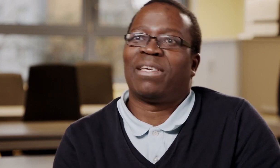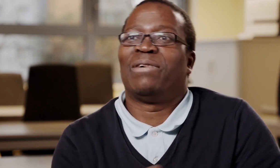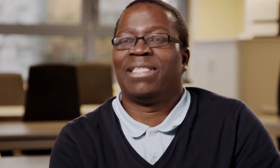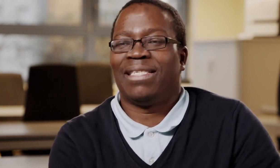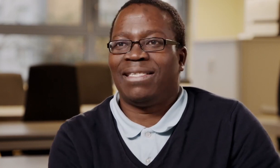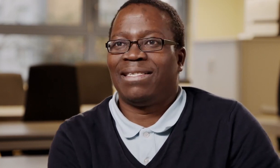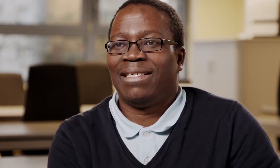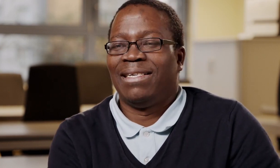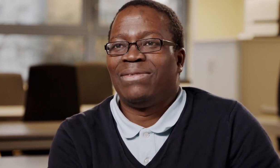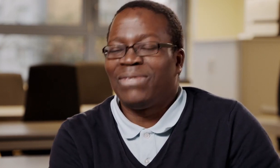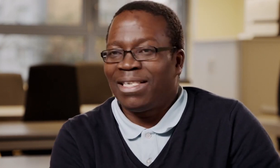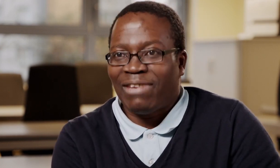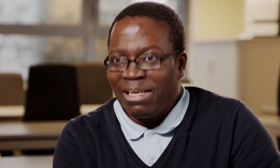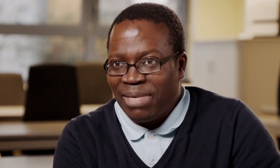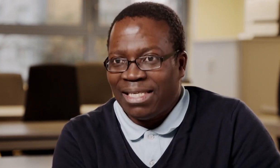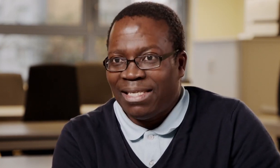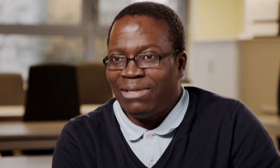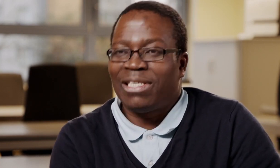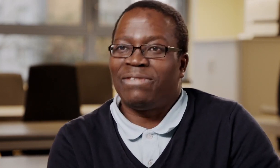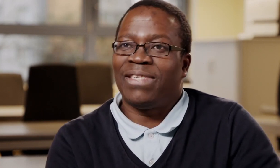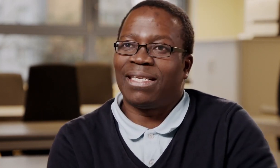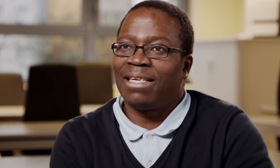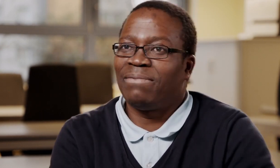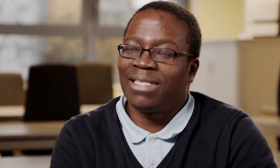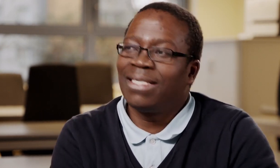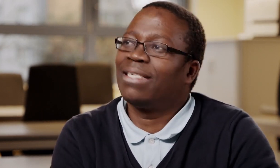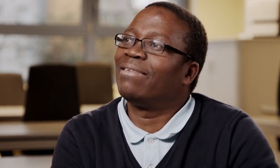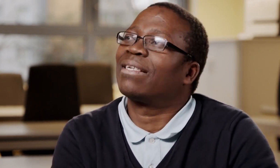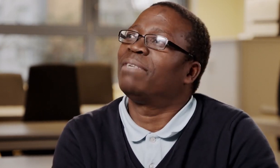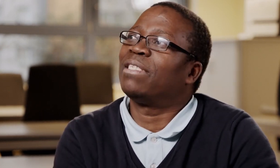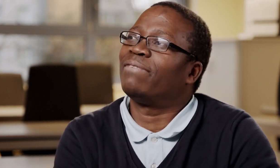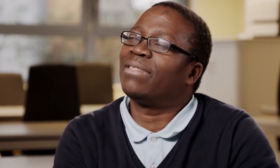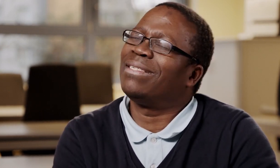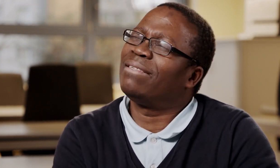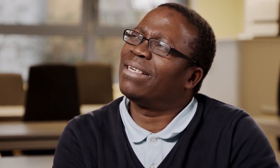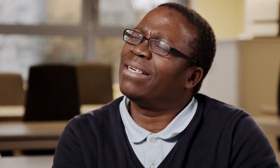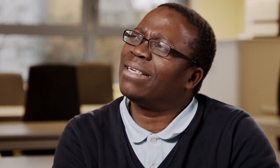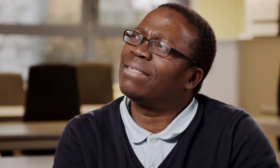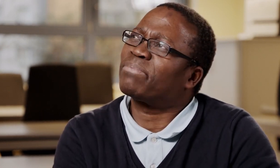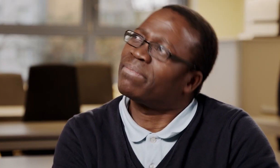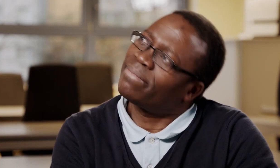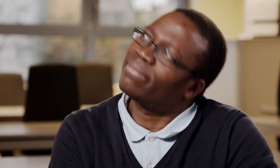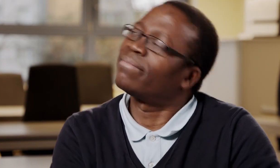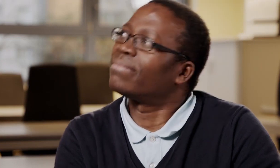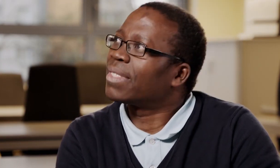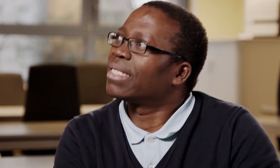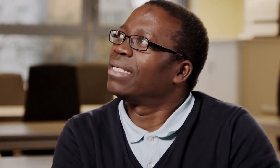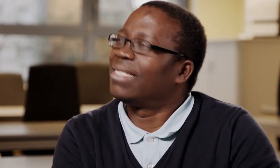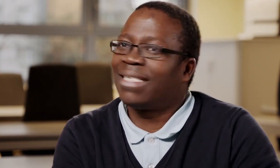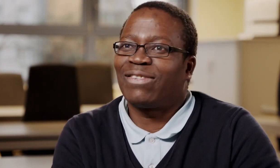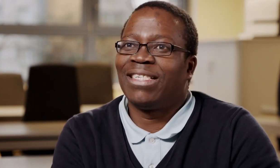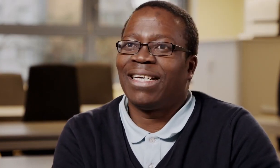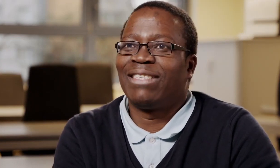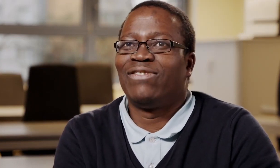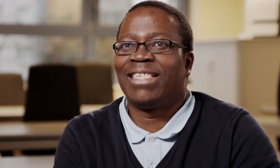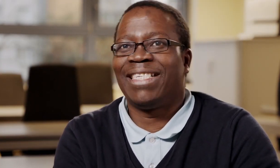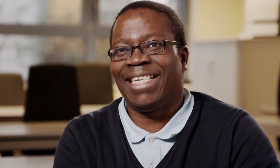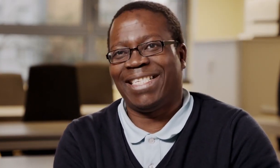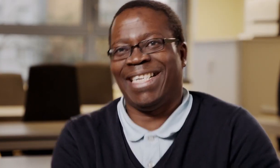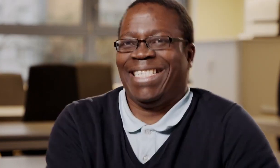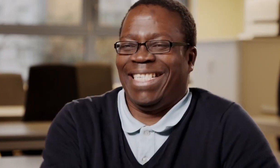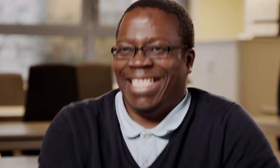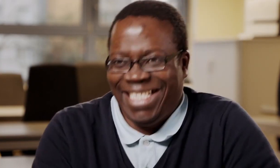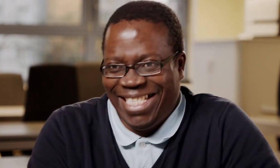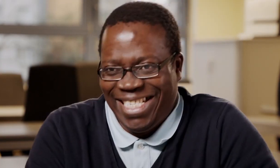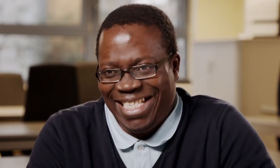wie viele Leute abgehauen sind. Und das waren meistens die Leute aus Vietnam. Und irgendwann kam ich auf die Idee, naja, das könnte eine gute